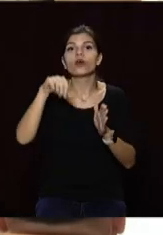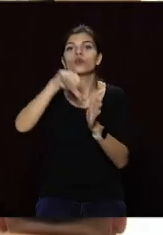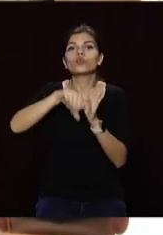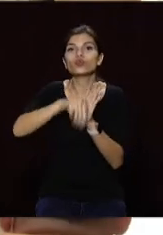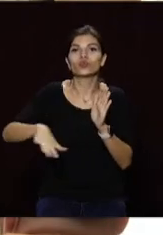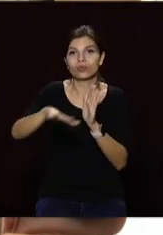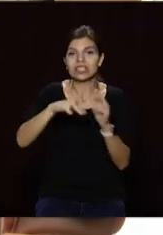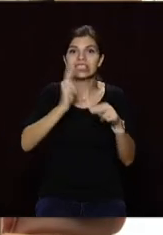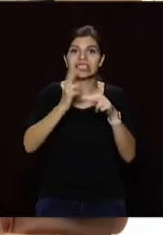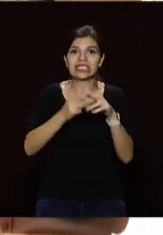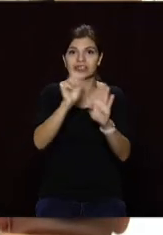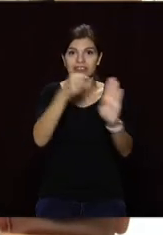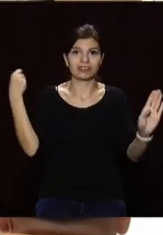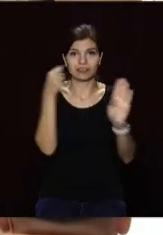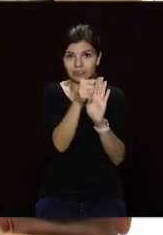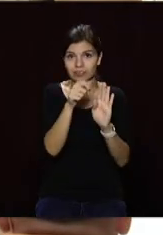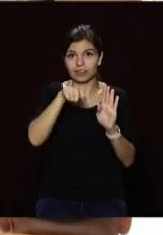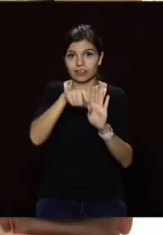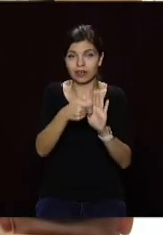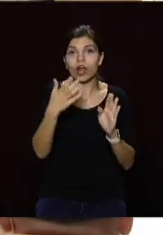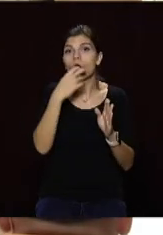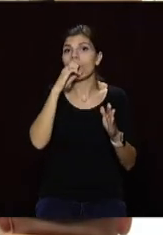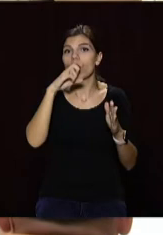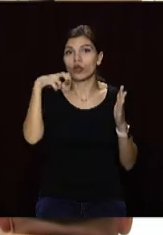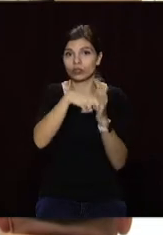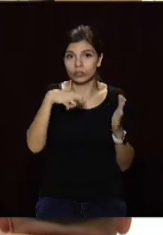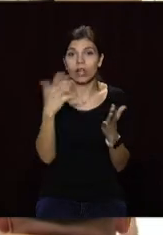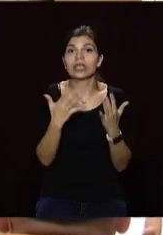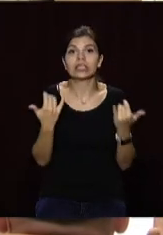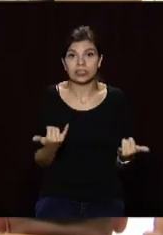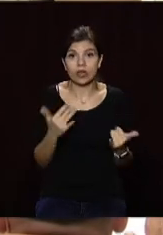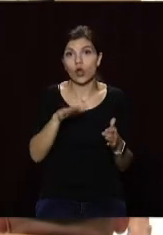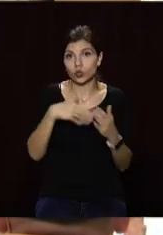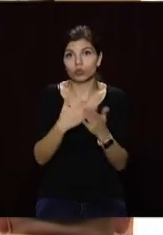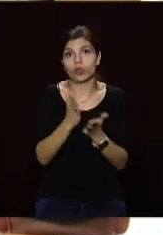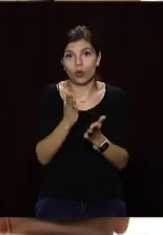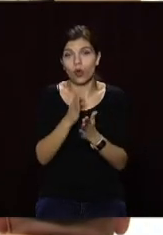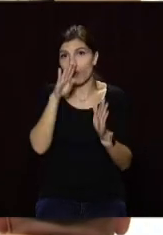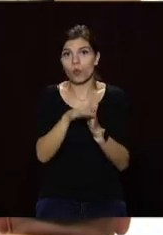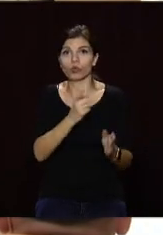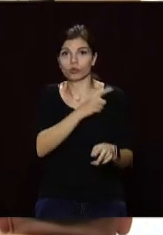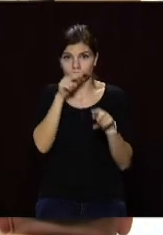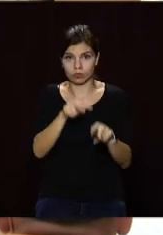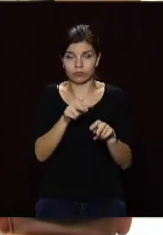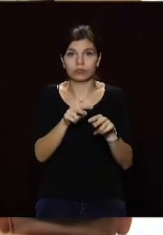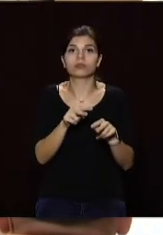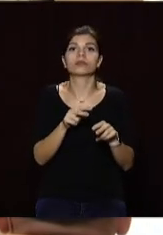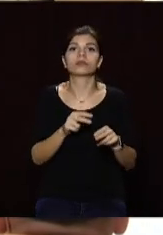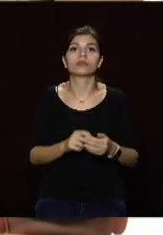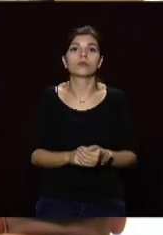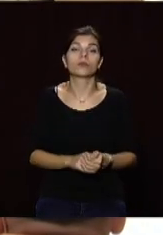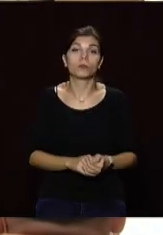металевих виборчих скриньках, які опечатуються, які зараз ще досі знаходяться під охороною правоохоронних органів,